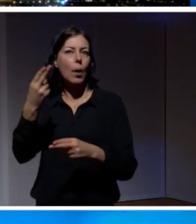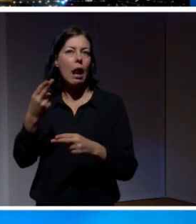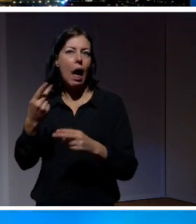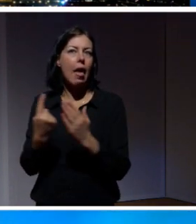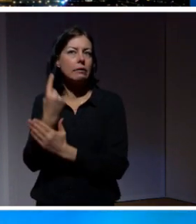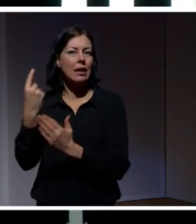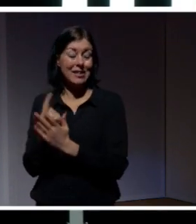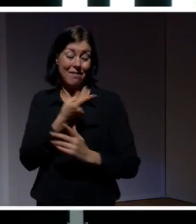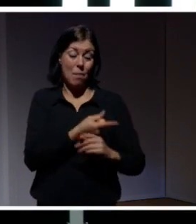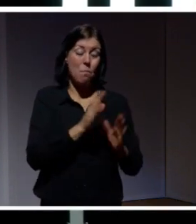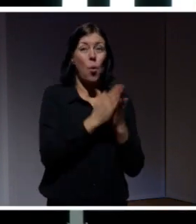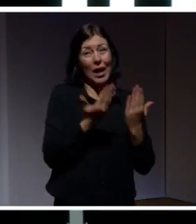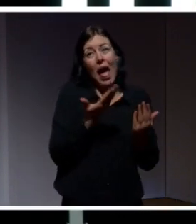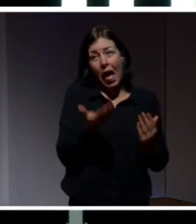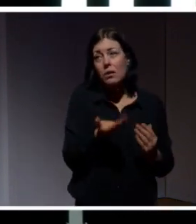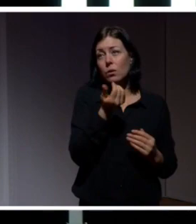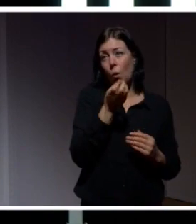ändå ett par år gammal.